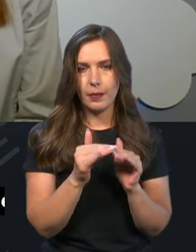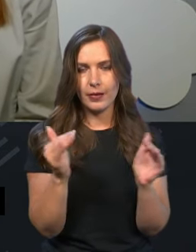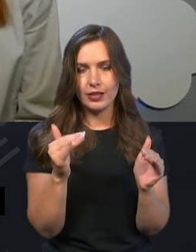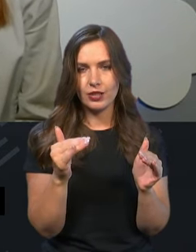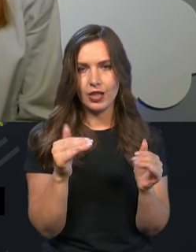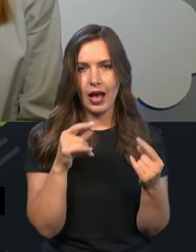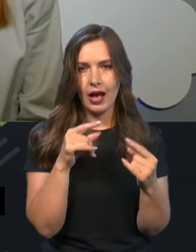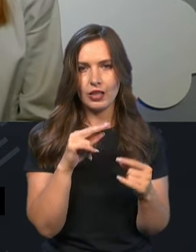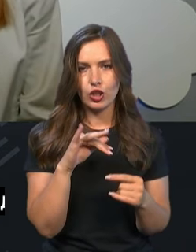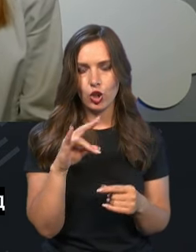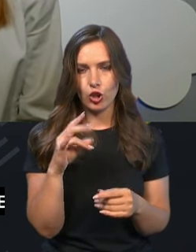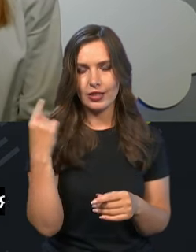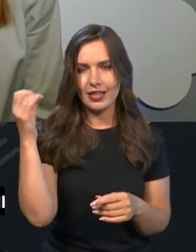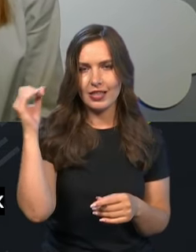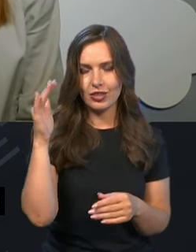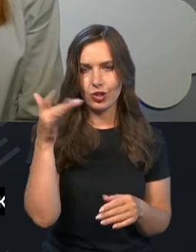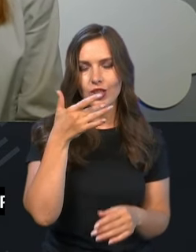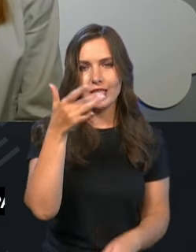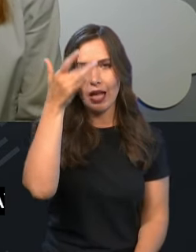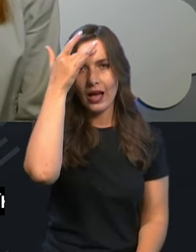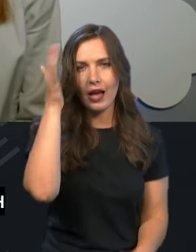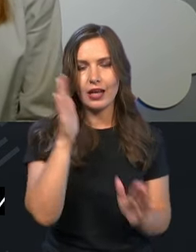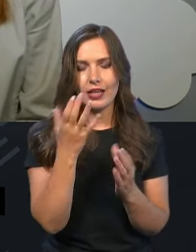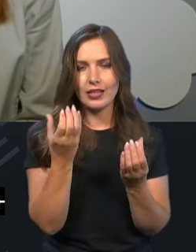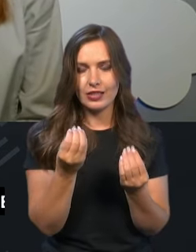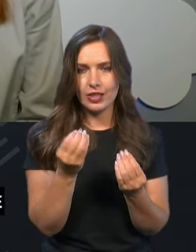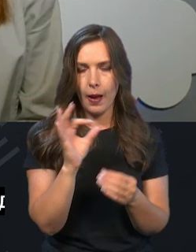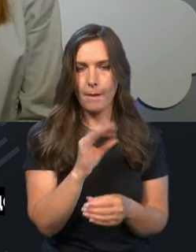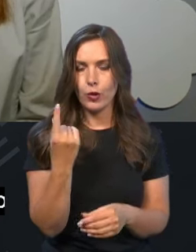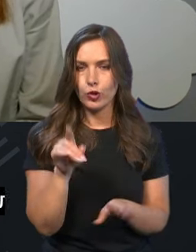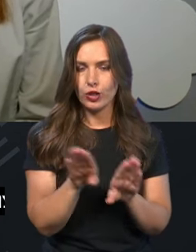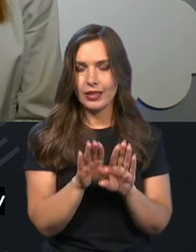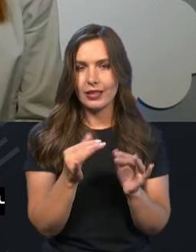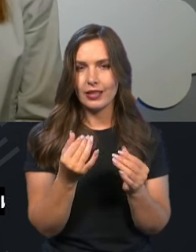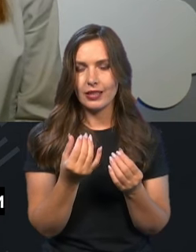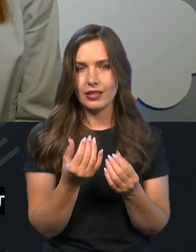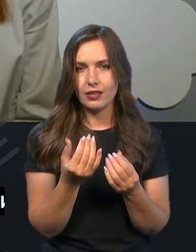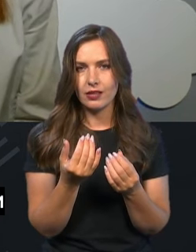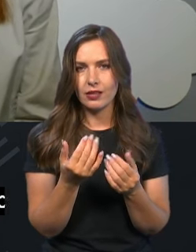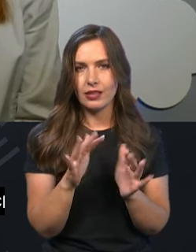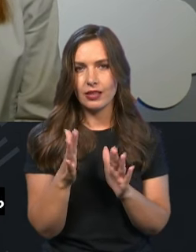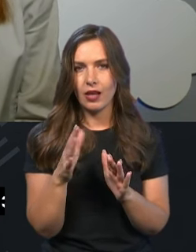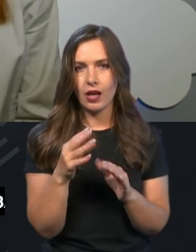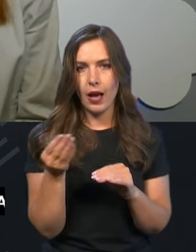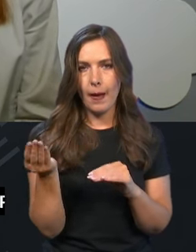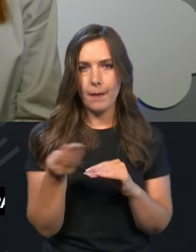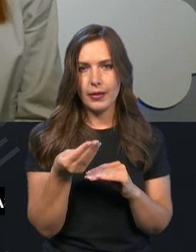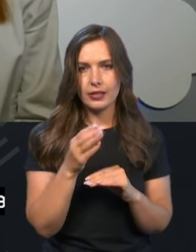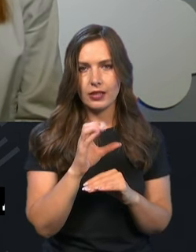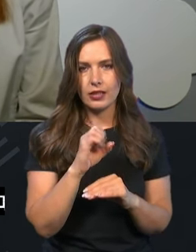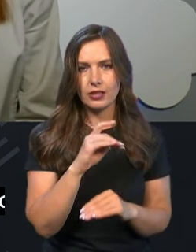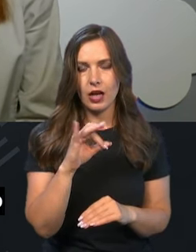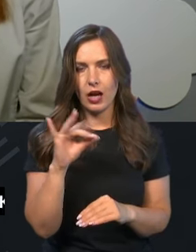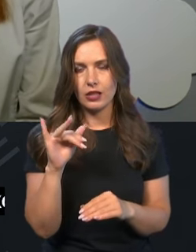антициклони і сонячня літня погода. Пані Наталю, ще про одне таке явище, як ось ці піски і сахари. Найближчим